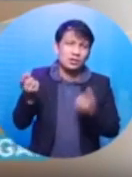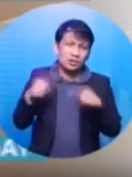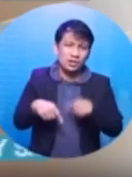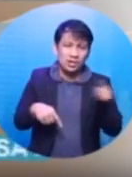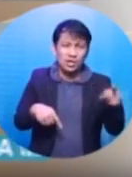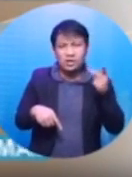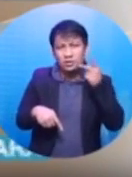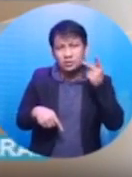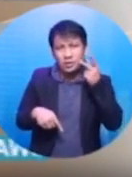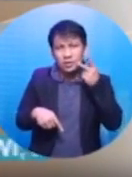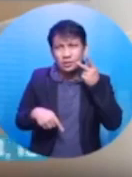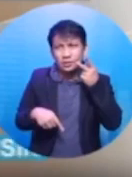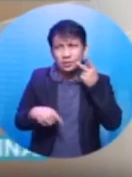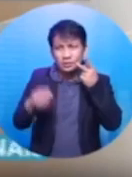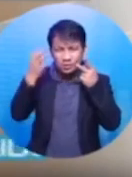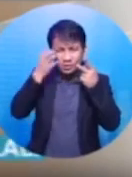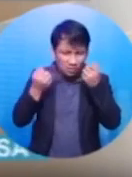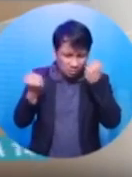nangyari kay Karin